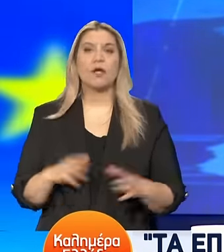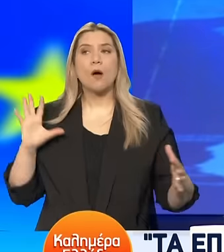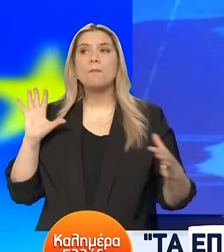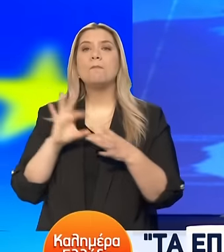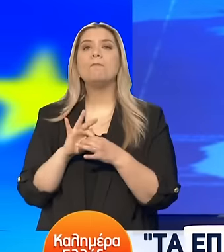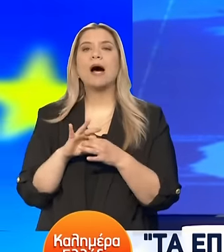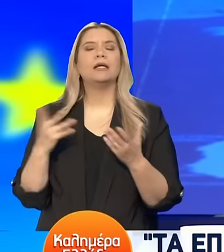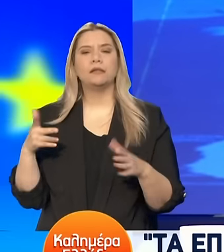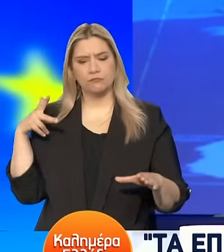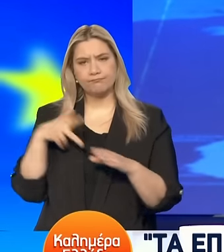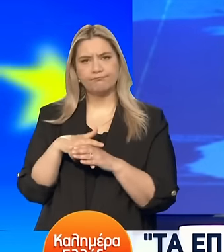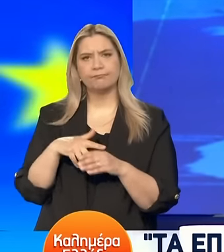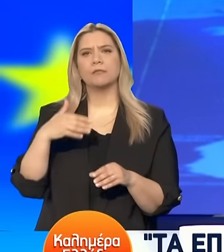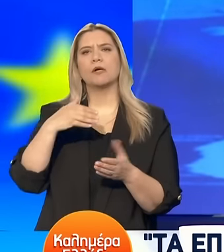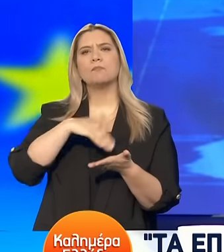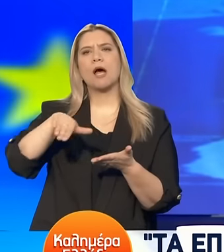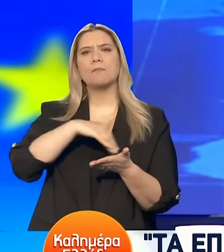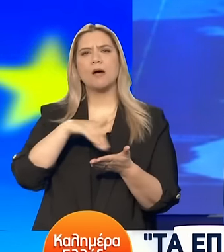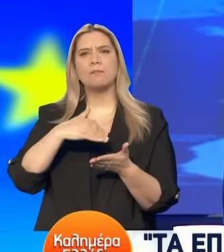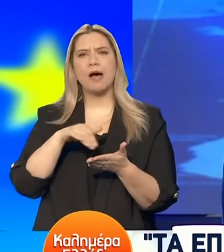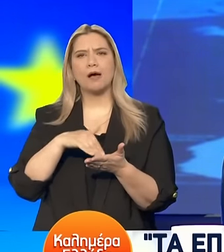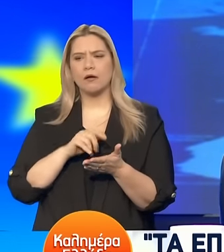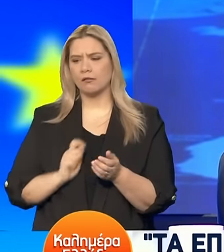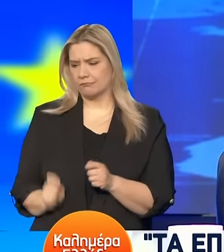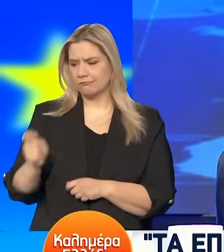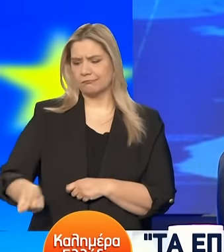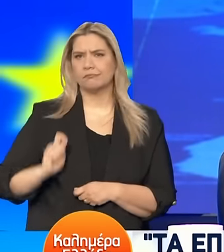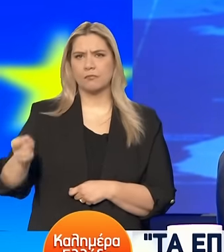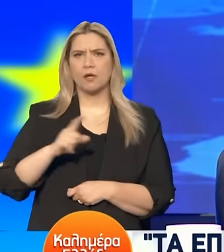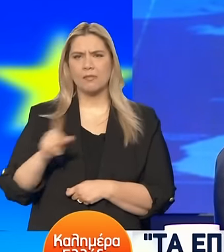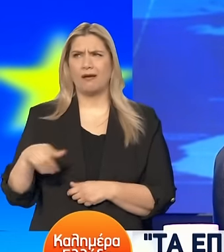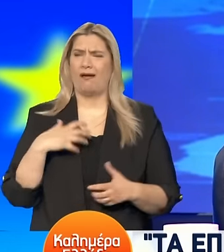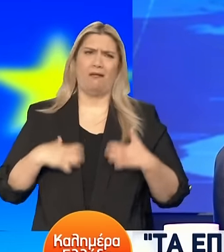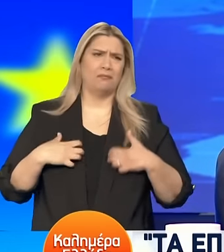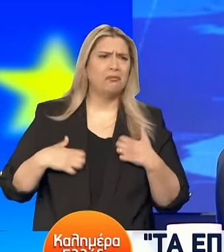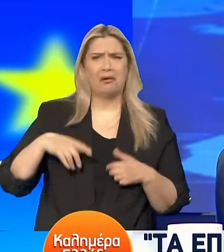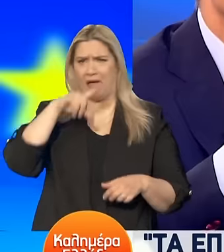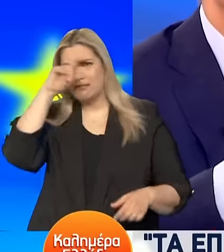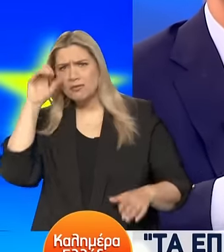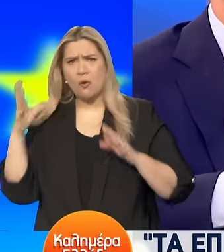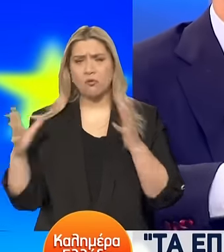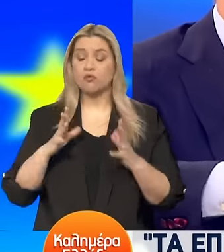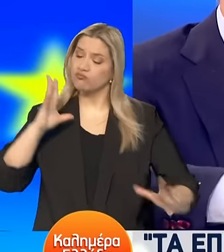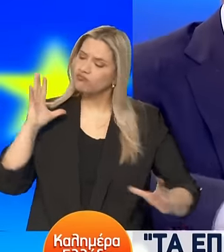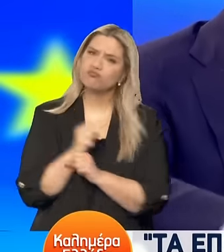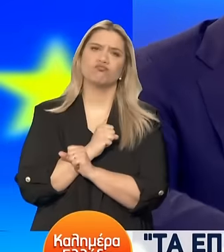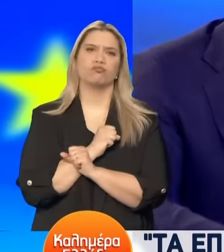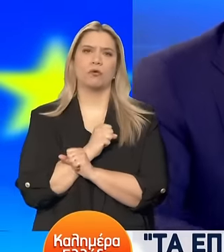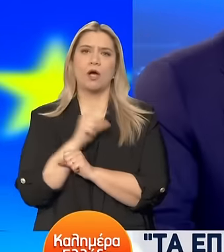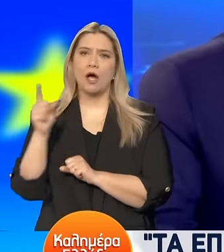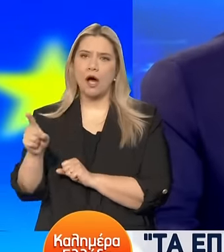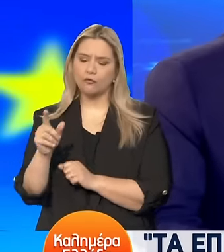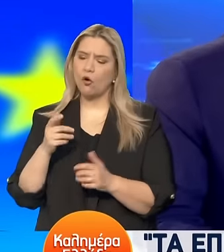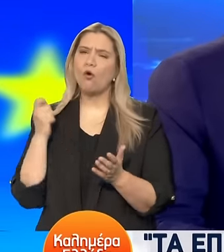πόσμες ταμιακές μηχανές Πόσα ρεπορτάζαμε εδώ πέρα Δυσκολίες δεν μπορεί να γίνει Έγινε Αυτό είναι ένα πολύ σημαντικό βήμα Κάτα πολέμησης της μικρής